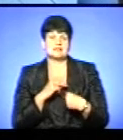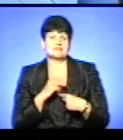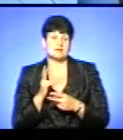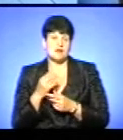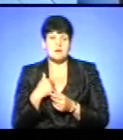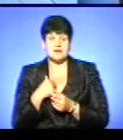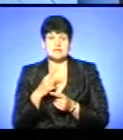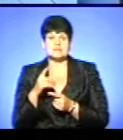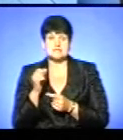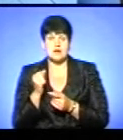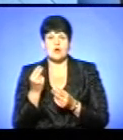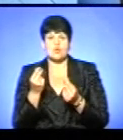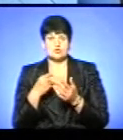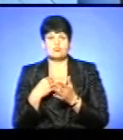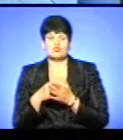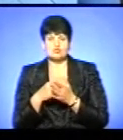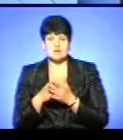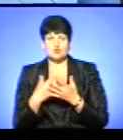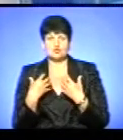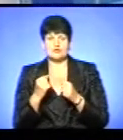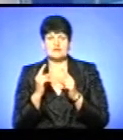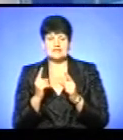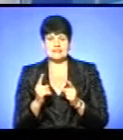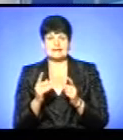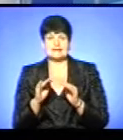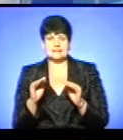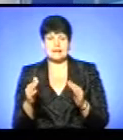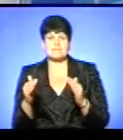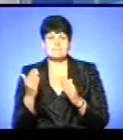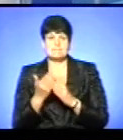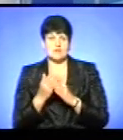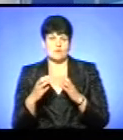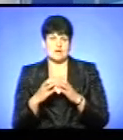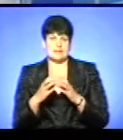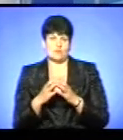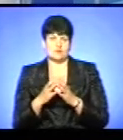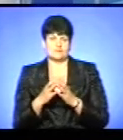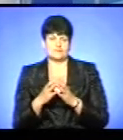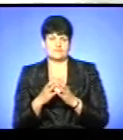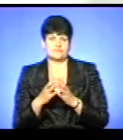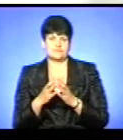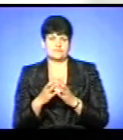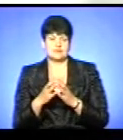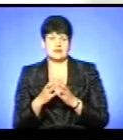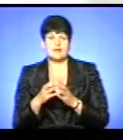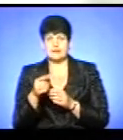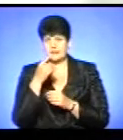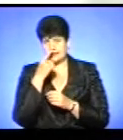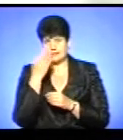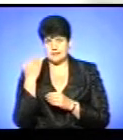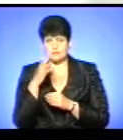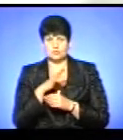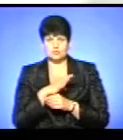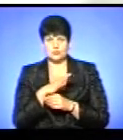ми за кошти бюджетні оздоровлюємо суто дітей пільгової категорії, яке я перераховував віще. Нещодавно ми побували